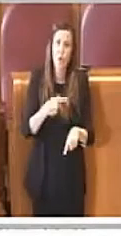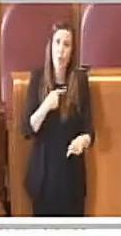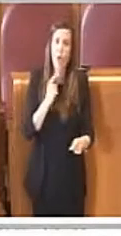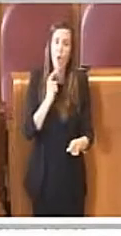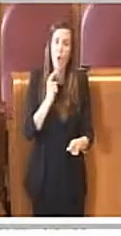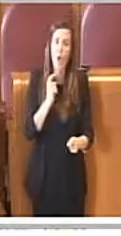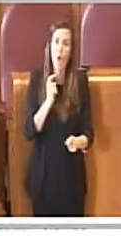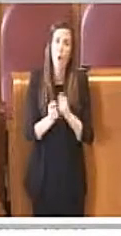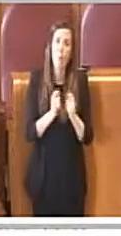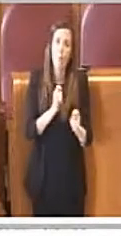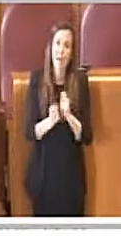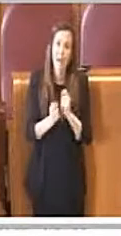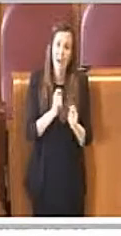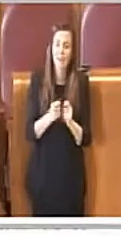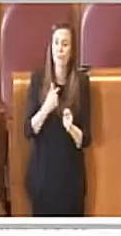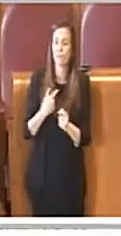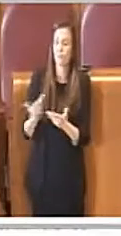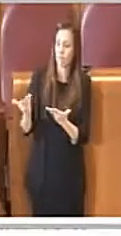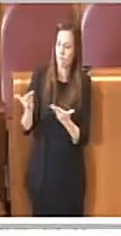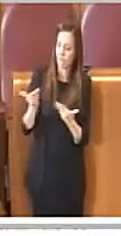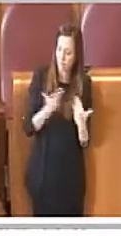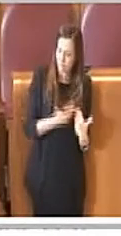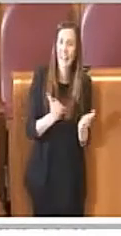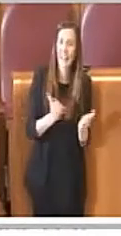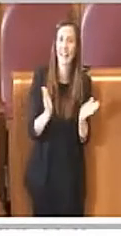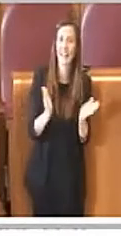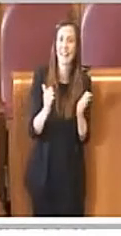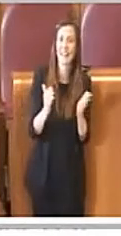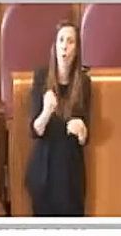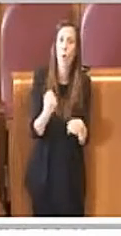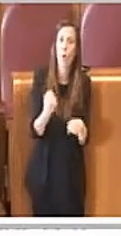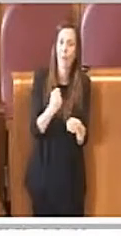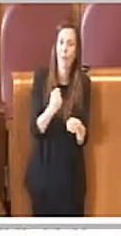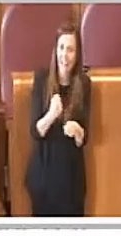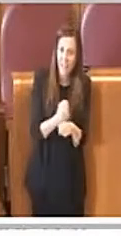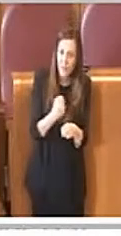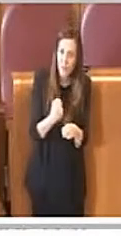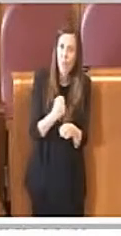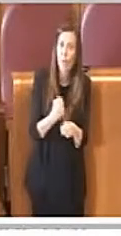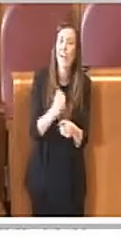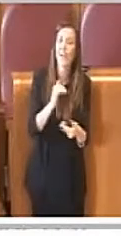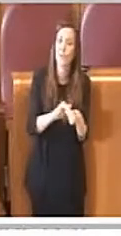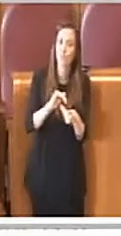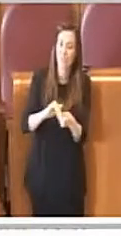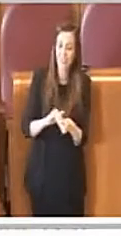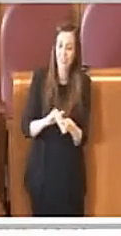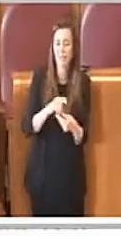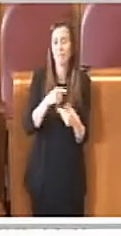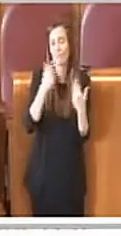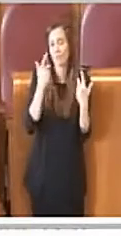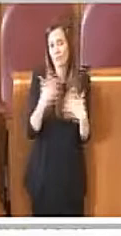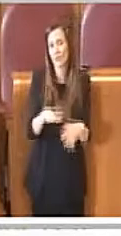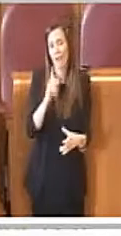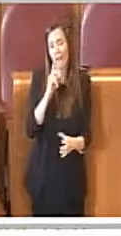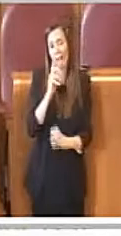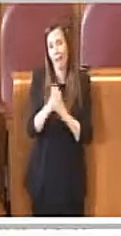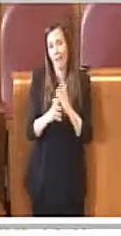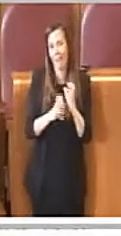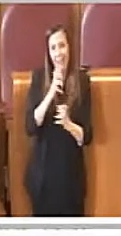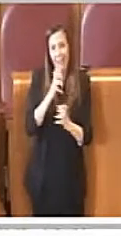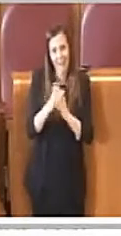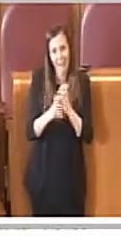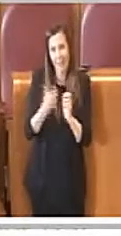Riceviamo le associazioni, gli operatori del settore che sicuramente già in crisi per le